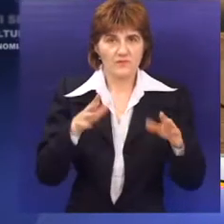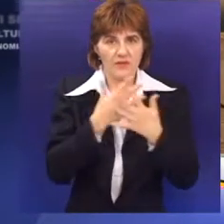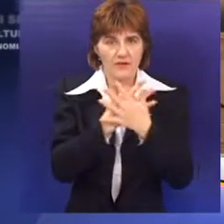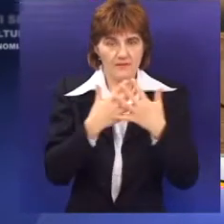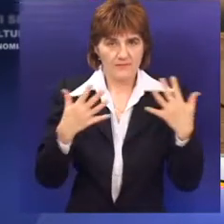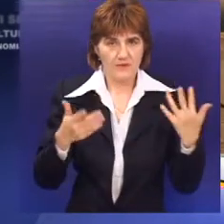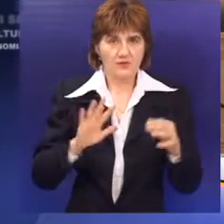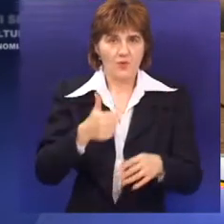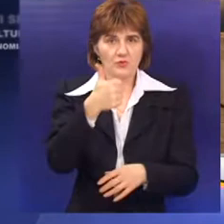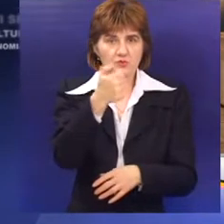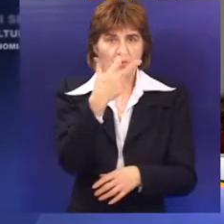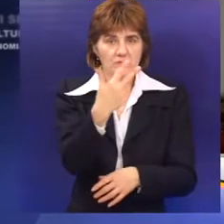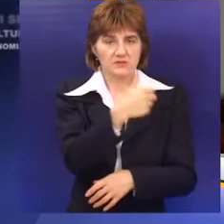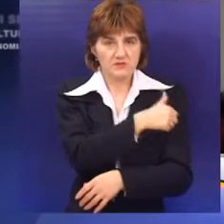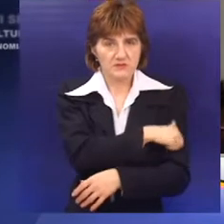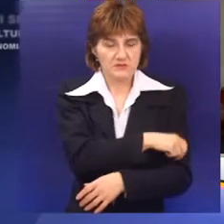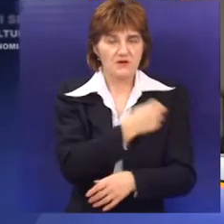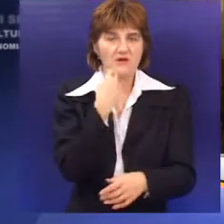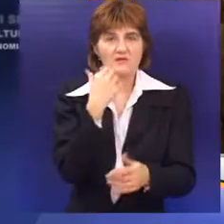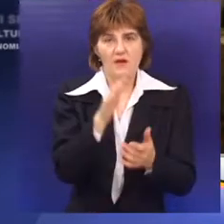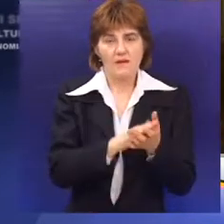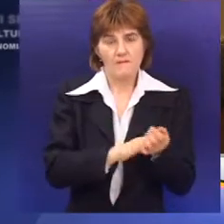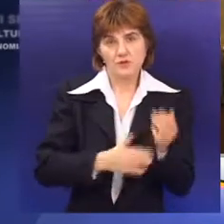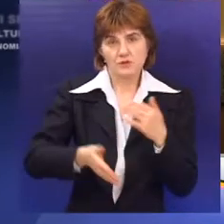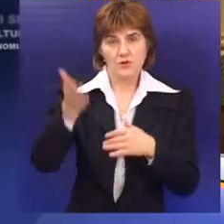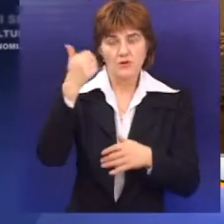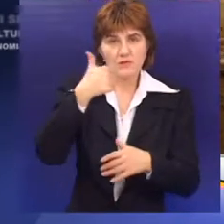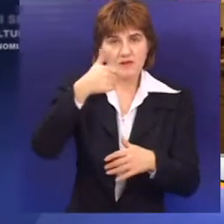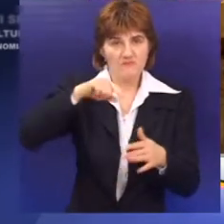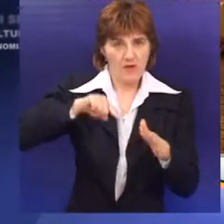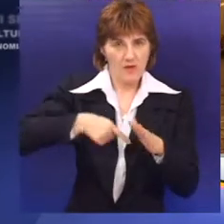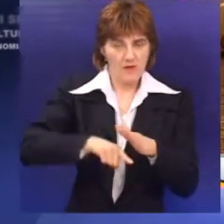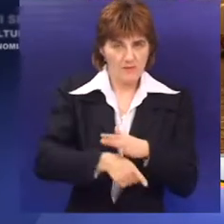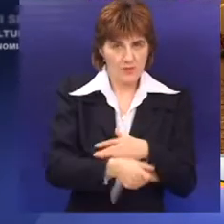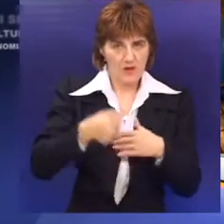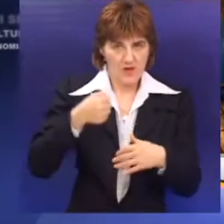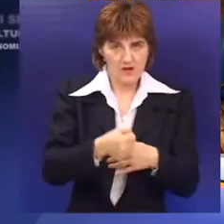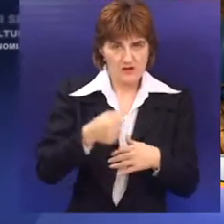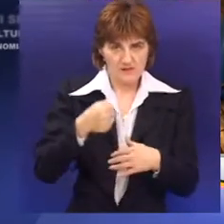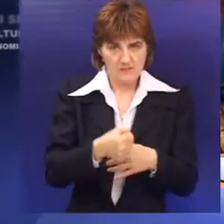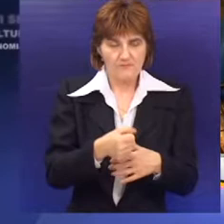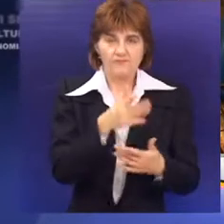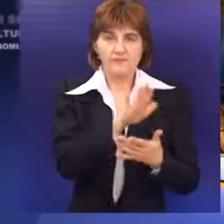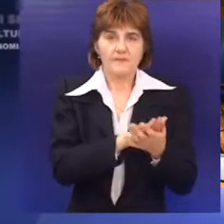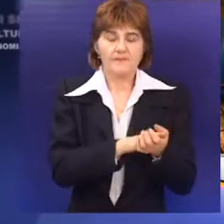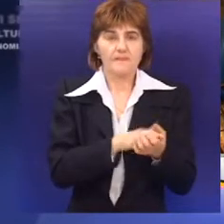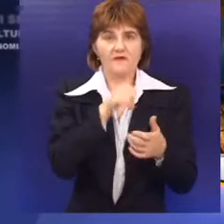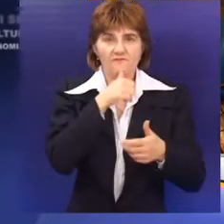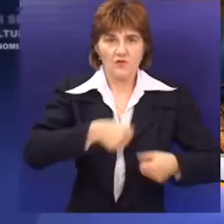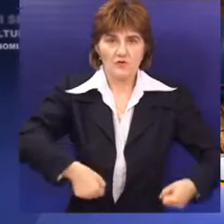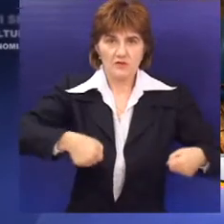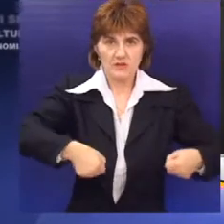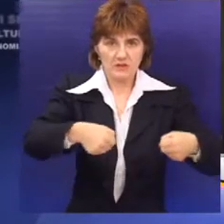postoji više od 130 godina kada je izbušen prvi bunar ispred Franjevačke crkve. Građani su se snabdevali vodom putem